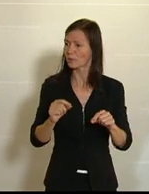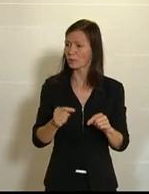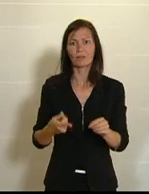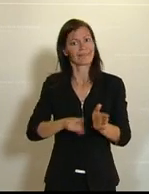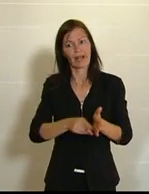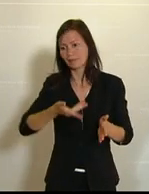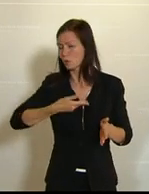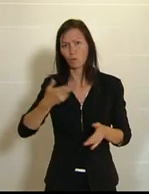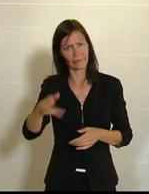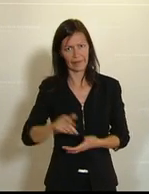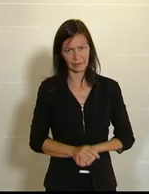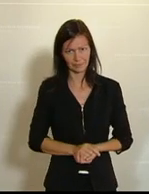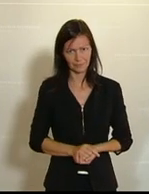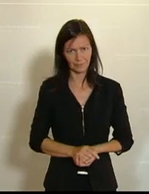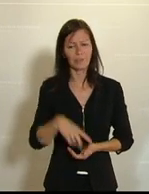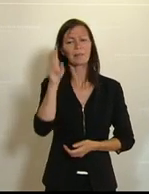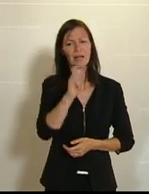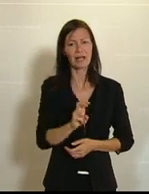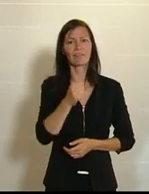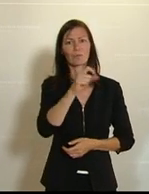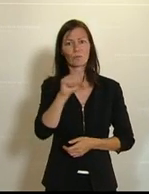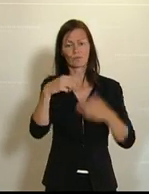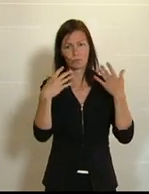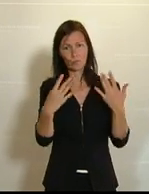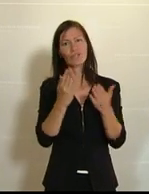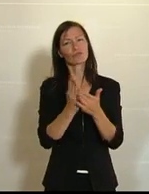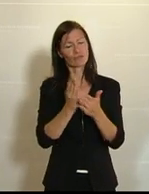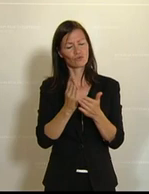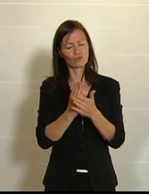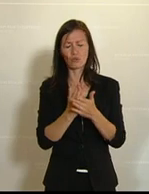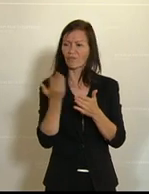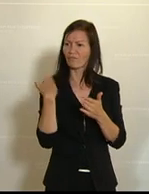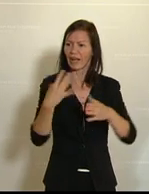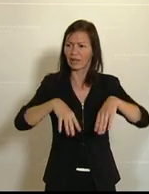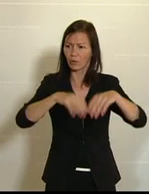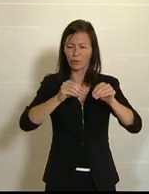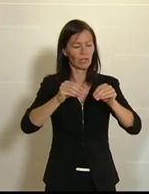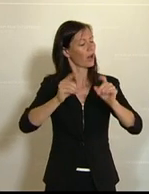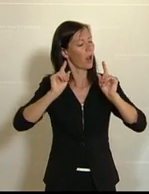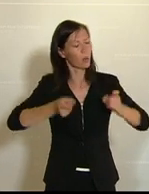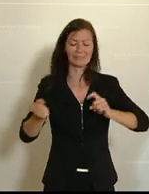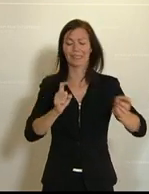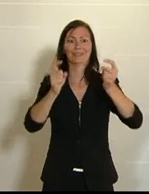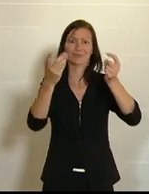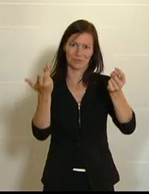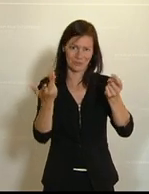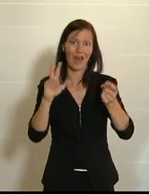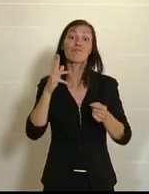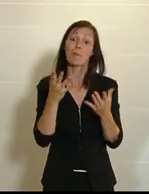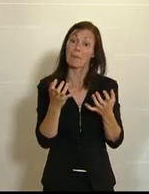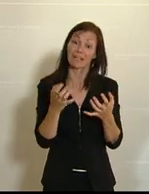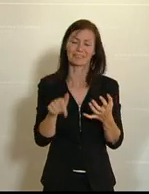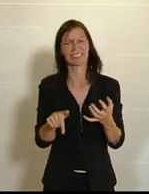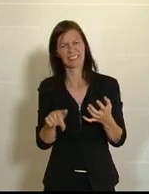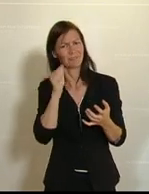wissen wir, dass dieser Paragraf 109 umstritten ist, seitdem es ihn gibt. Denn in der Praxis hat er nicht immer die Intention